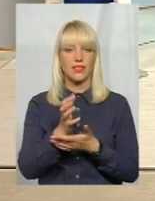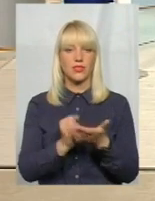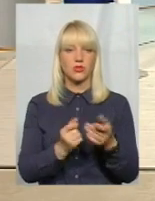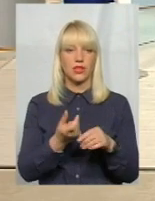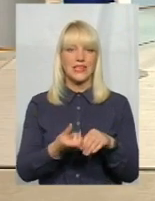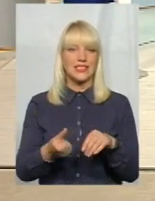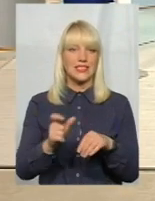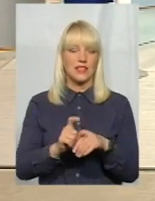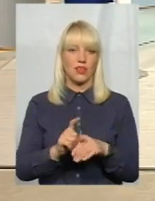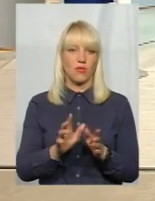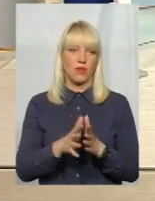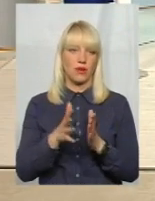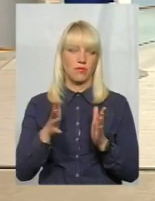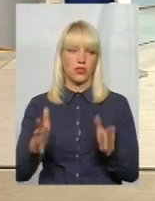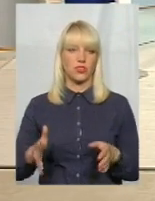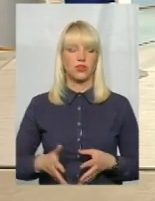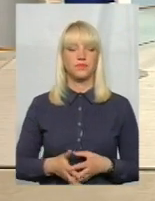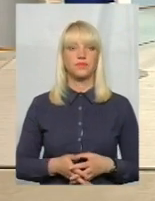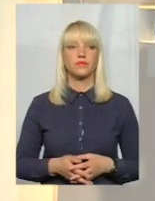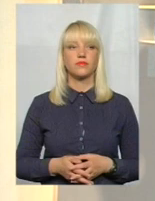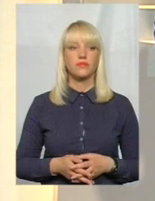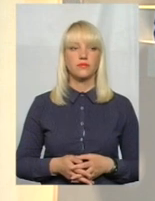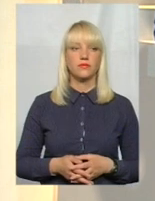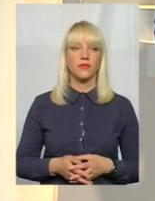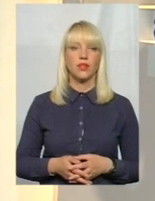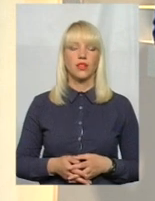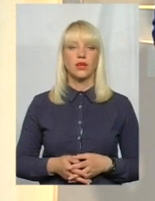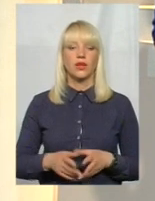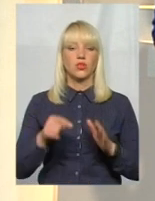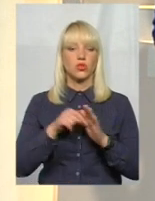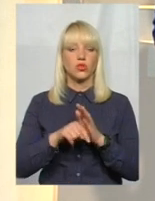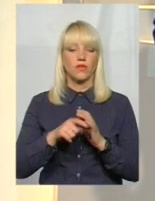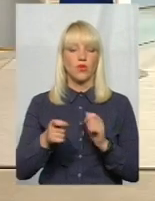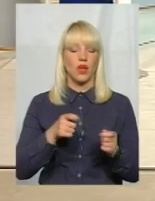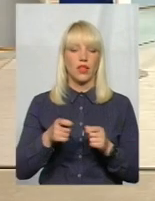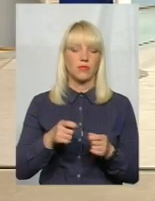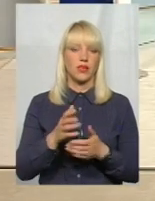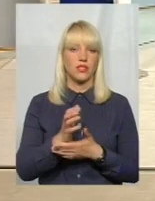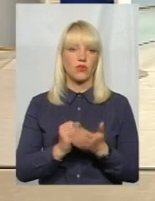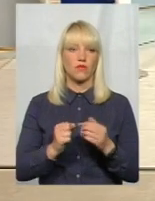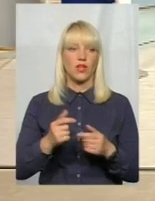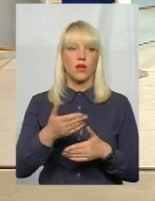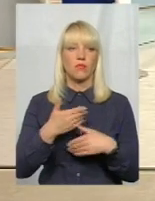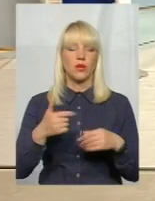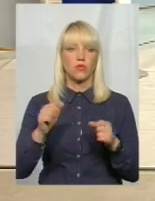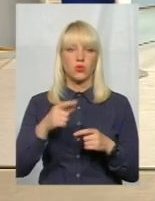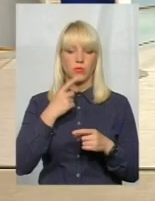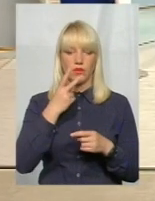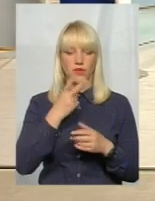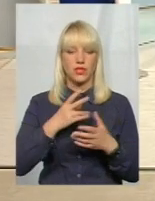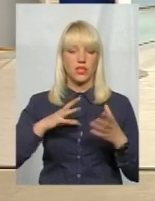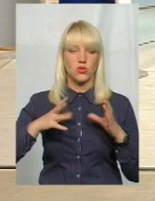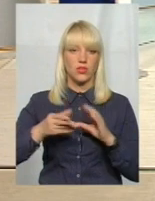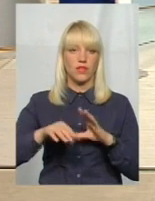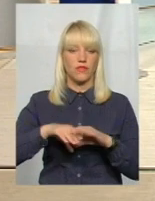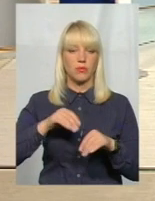перебільшить. Пане Микола, дякую. Пане Олег. Стосовно адмінресурсу, ми можемо подивитися навіть про результати виборів в єдних